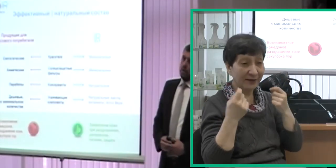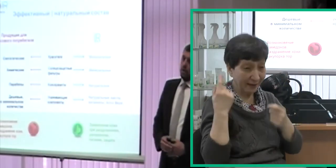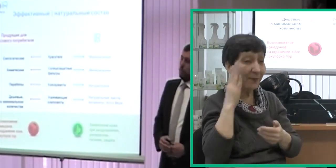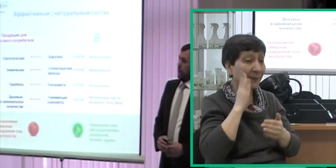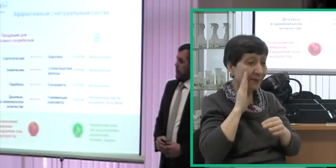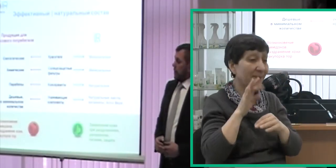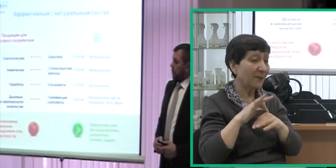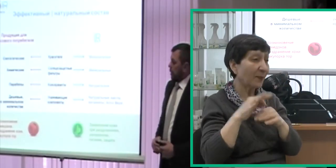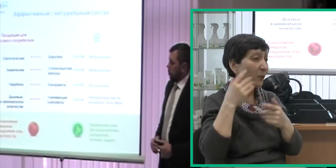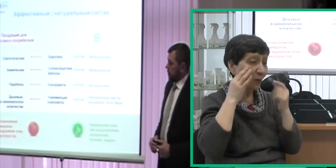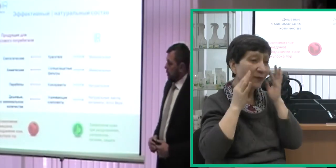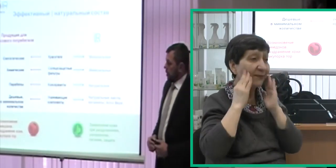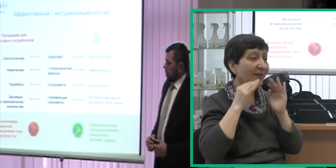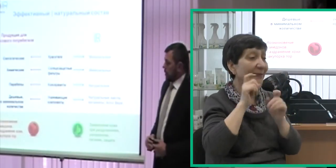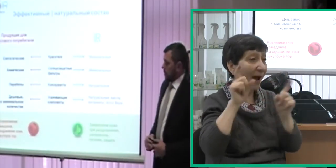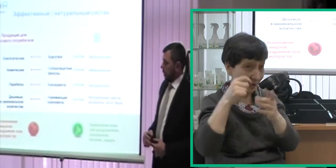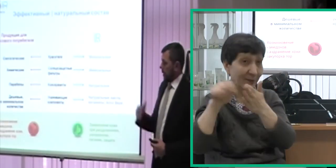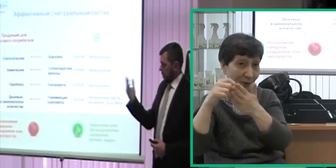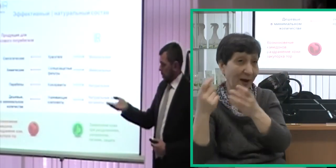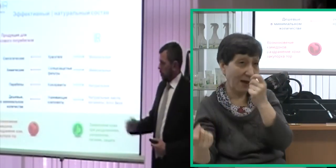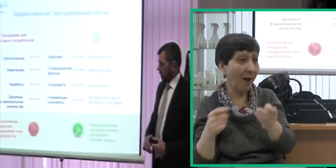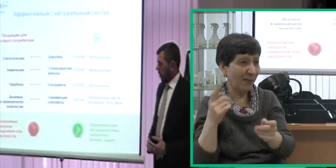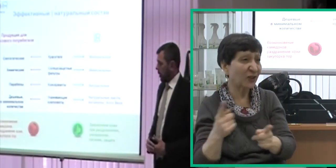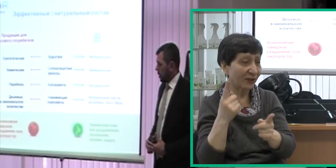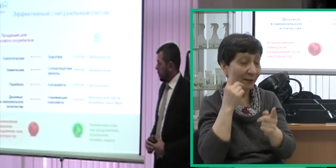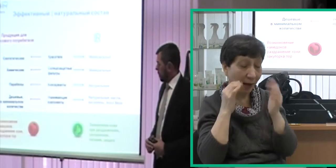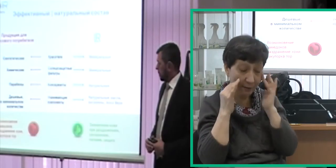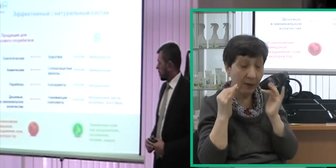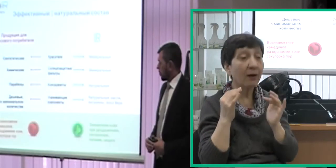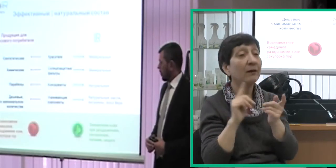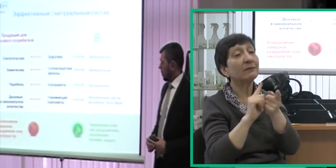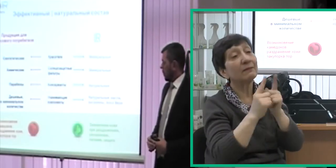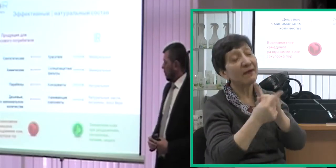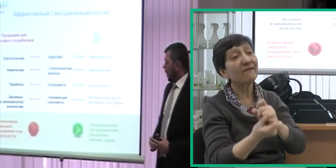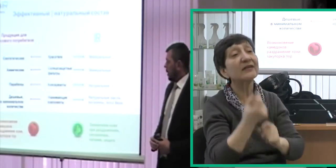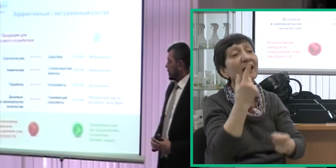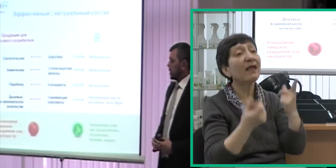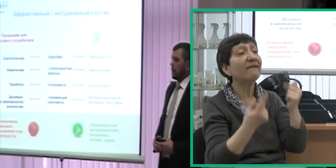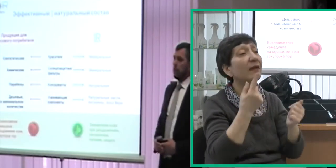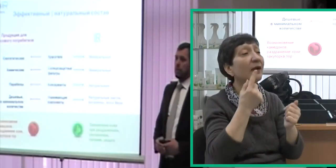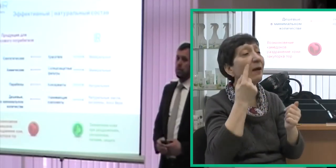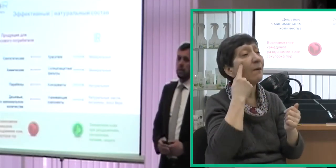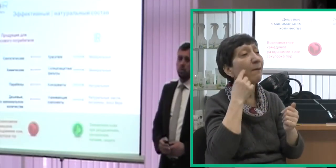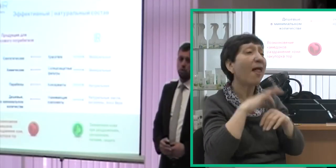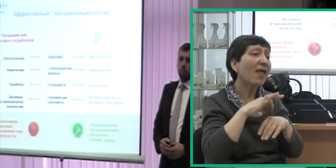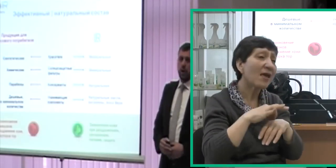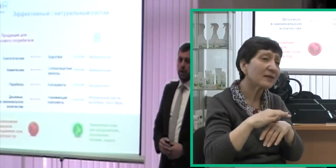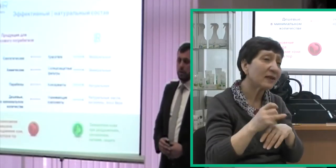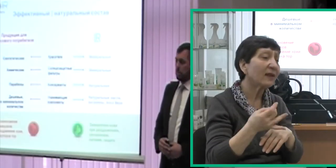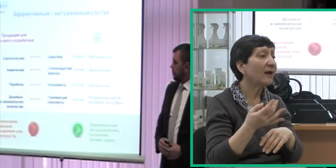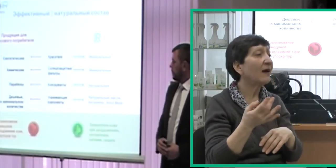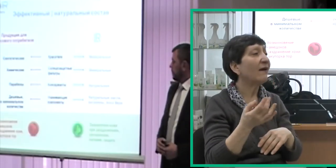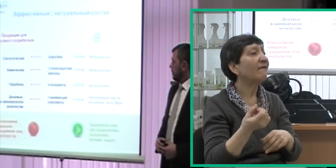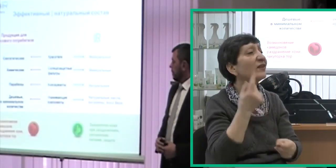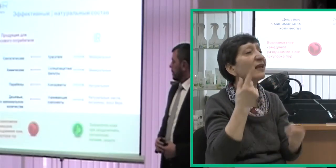Как следствие длительного применения продукции из магазина, масс-маркет, это возникновение всевозможных